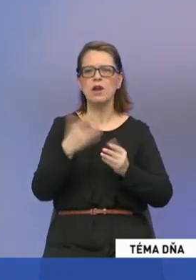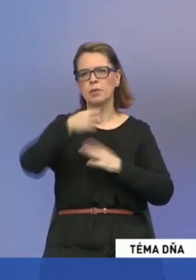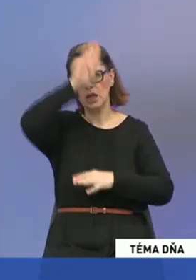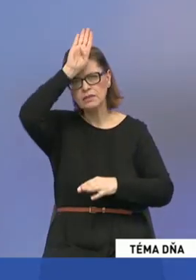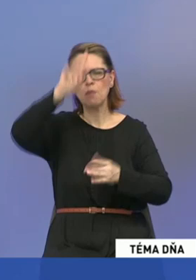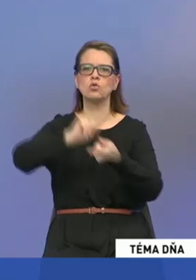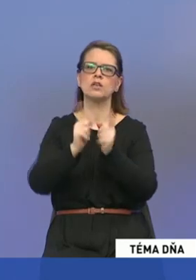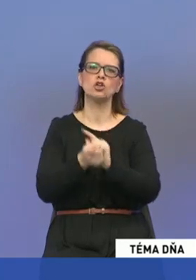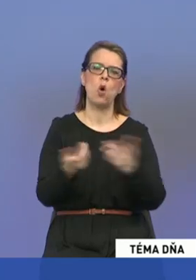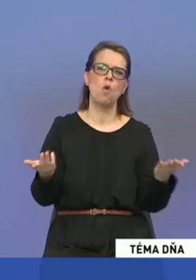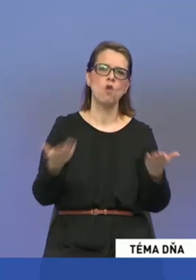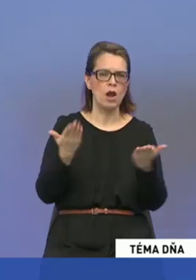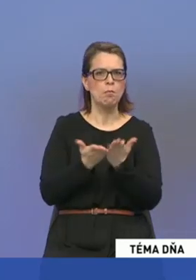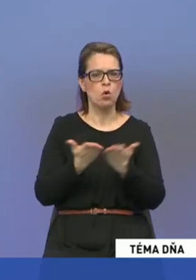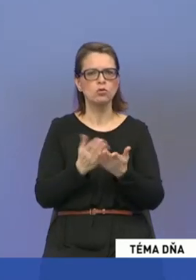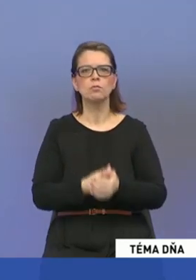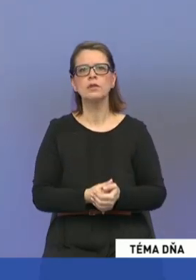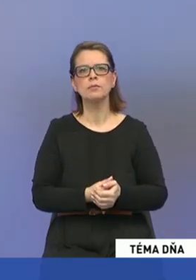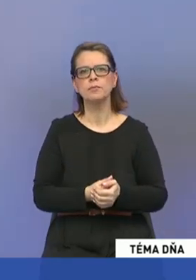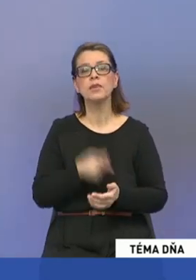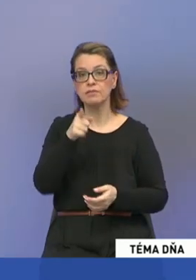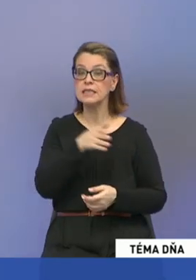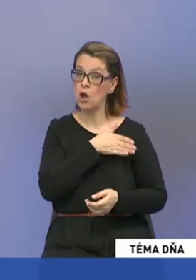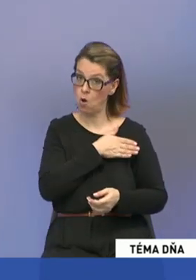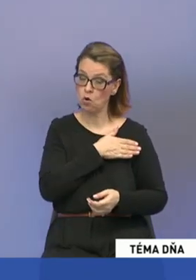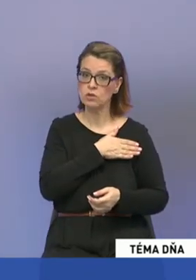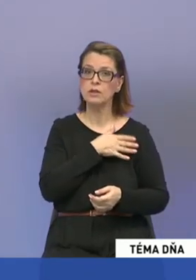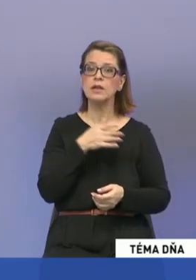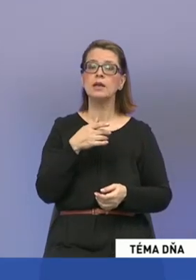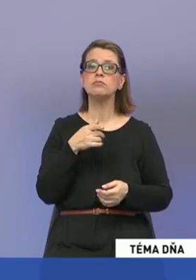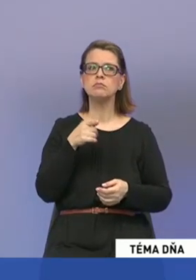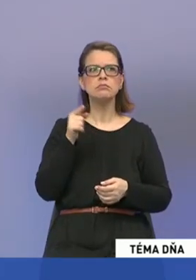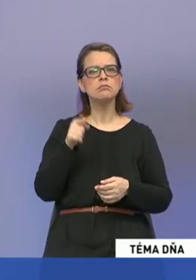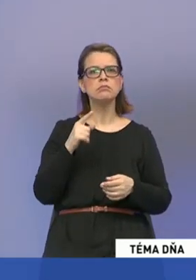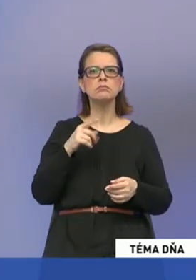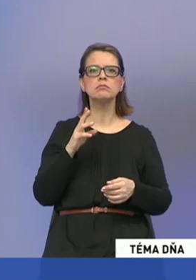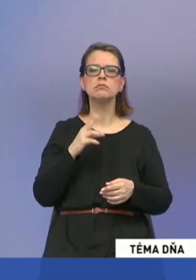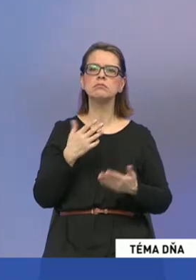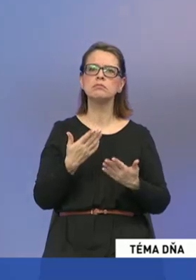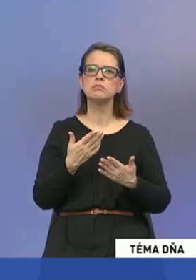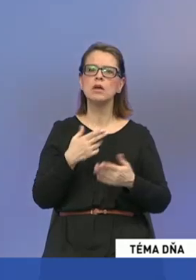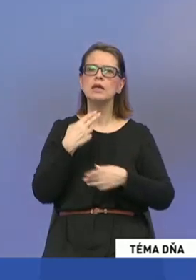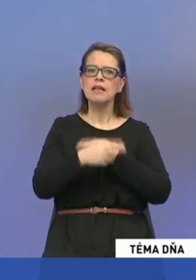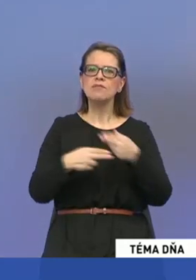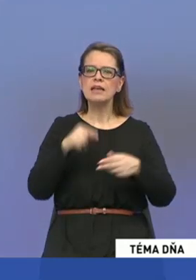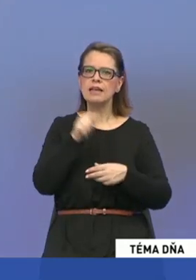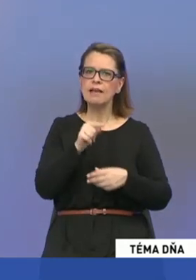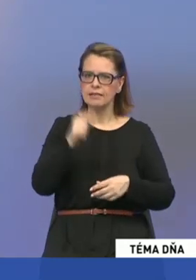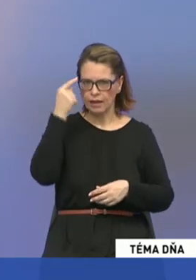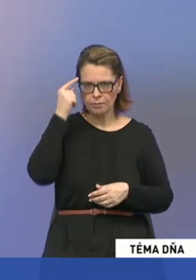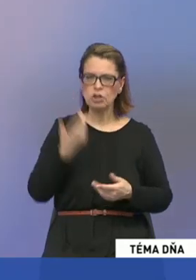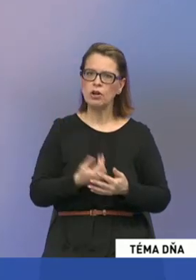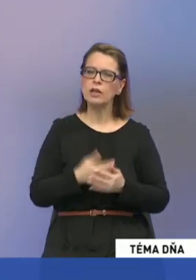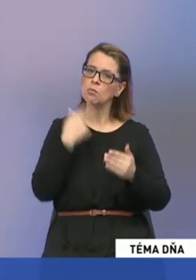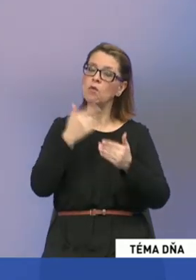dohovor a tak ďalej. Ste ochotní sa zaviazať k takejto myšlienke? Viacej lídry to hovoria, teda, že povedzme